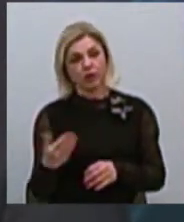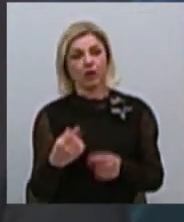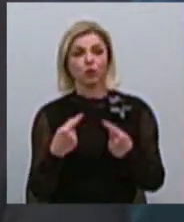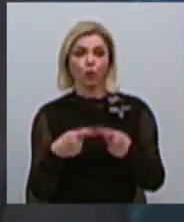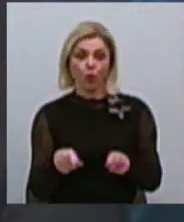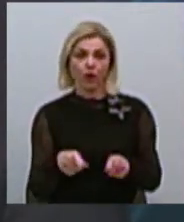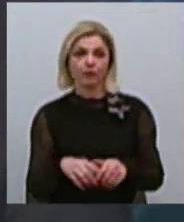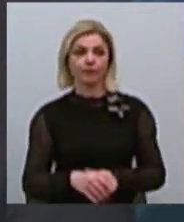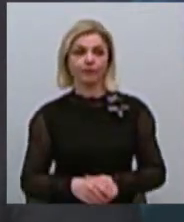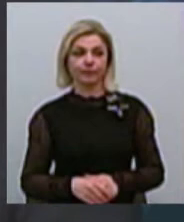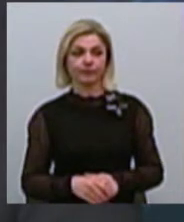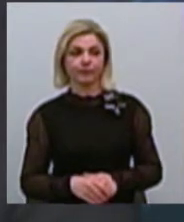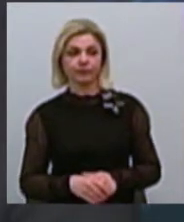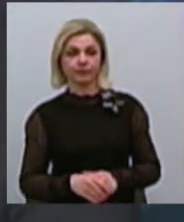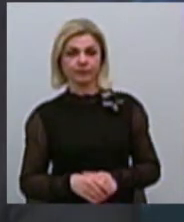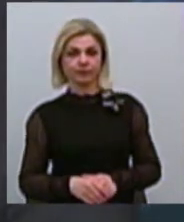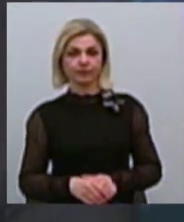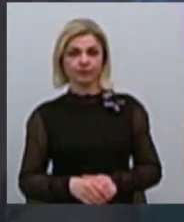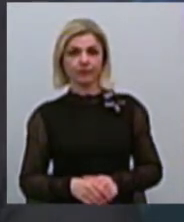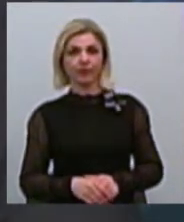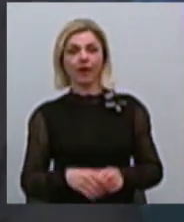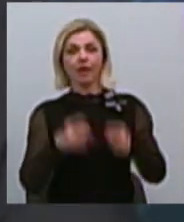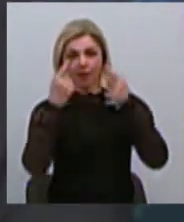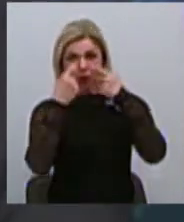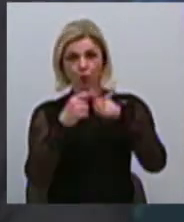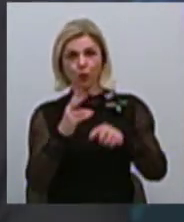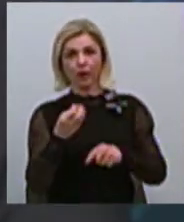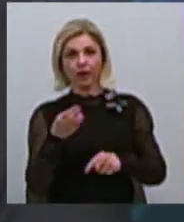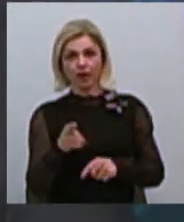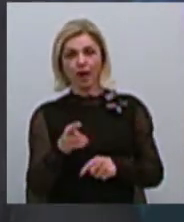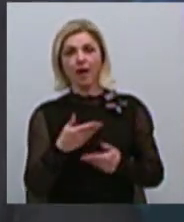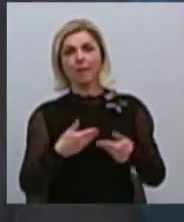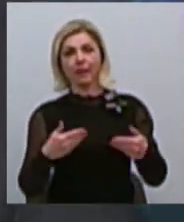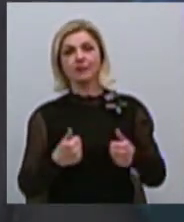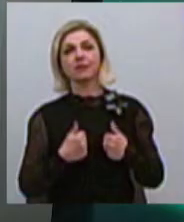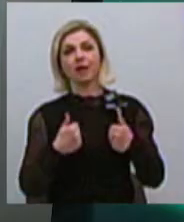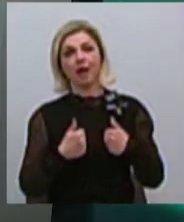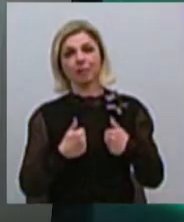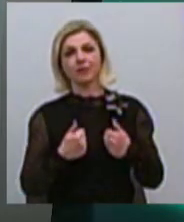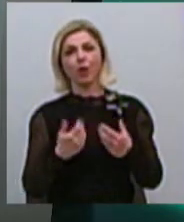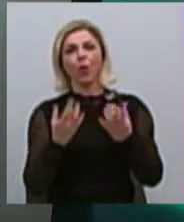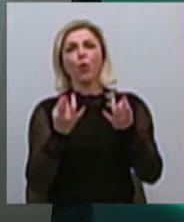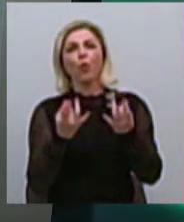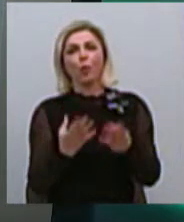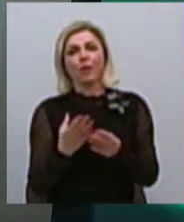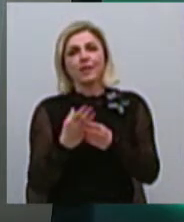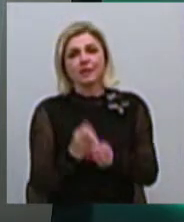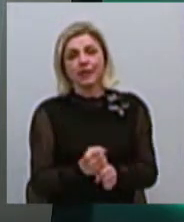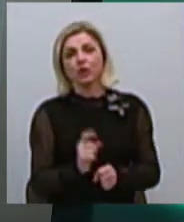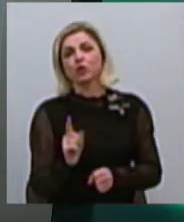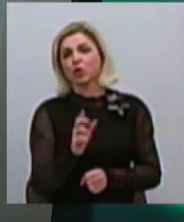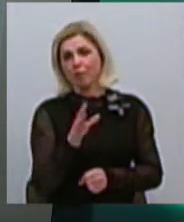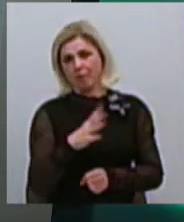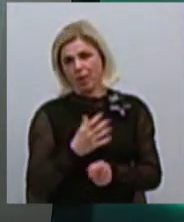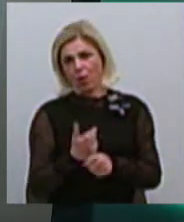саму технологію ми з колегами стараємося упростити для того, щоб вона була дуже